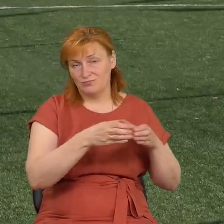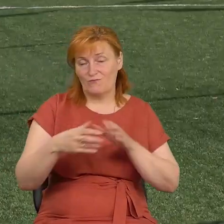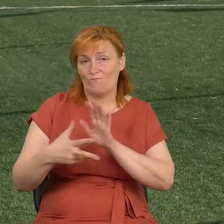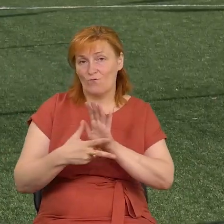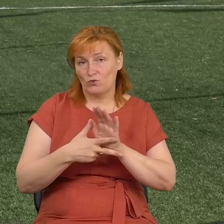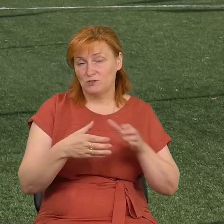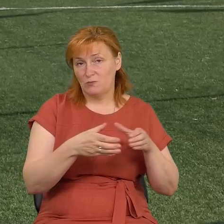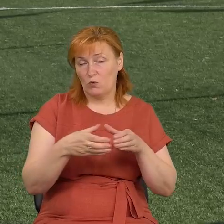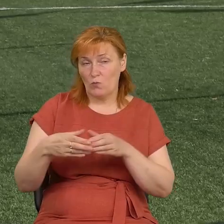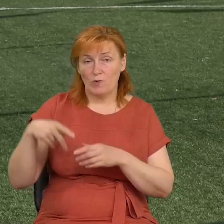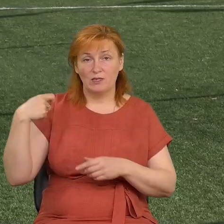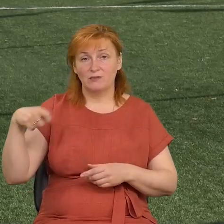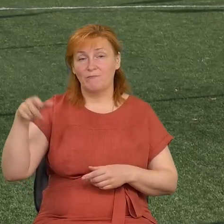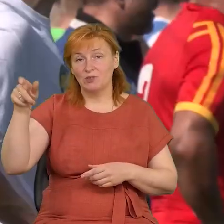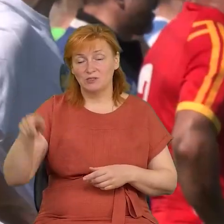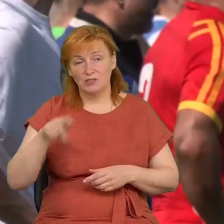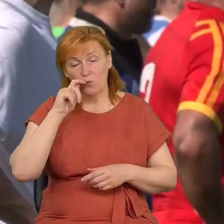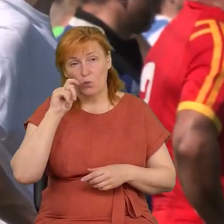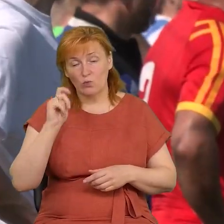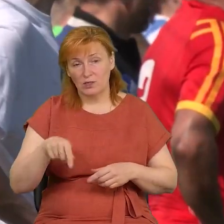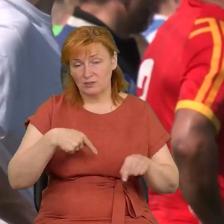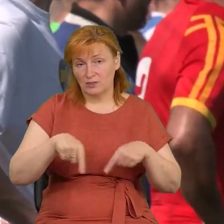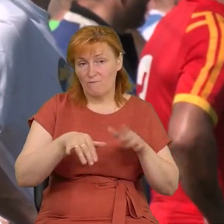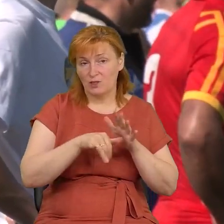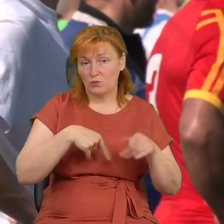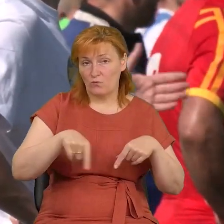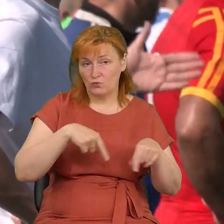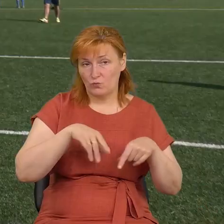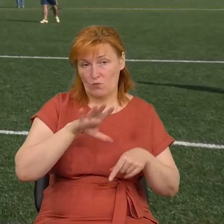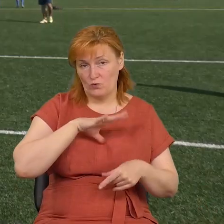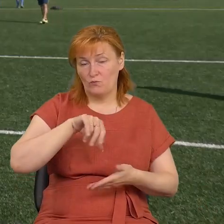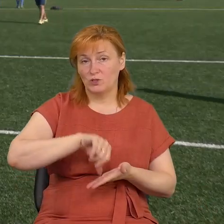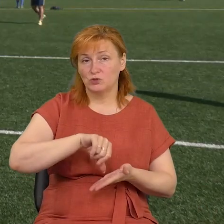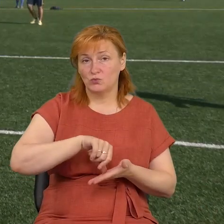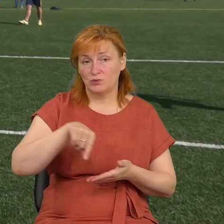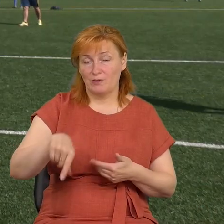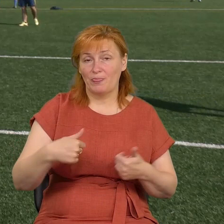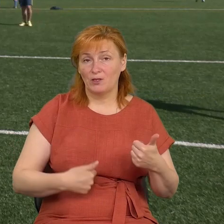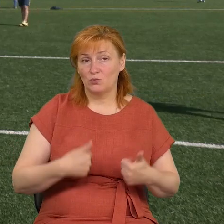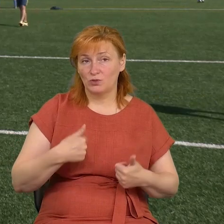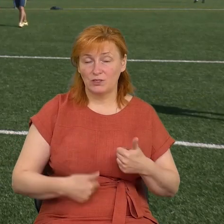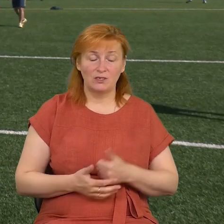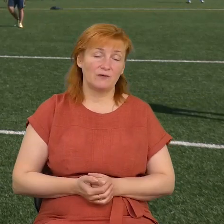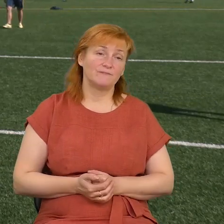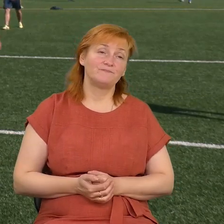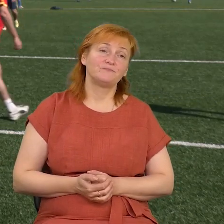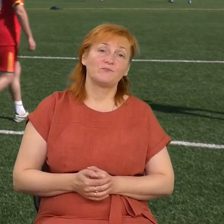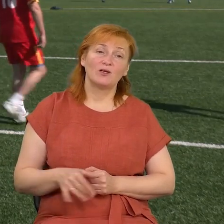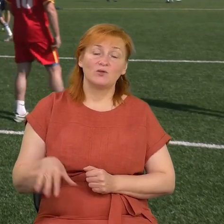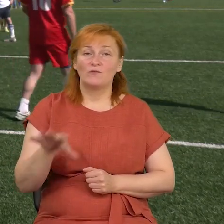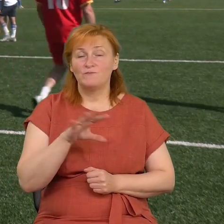Президент Української асоціації електронного футболу був присутній на турнірі. Як я розумію, це всі чернігівські хлопці.